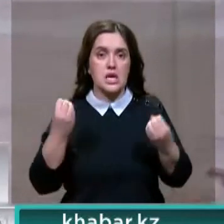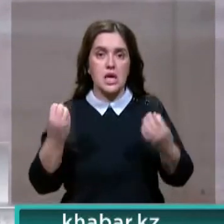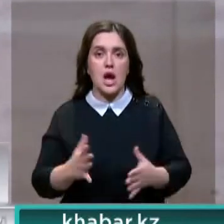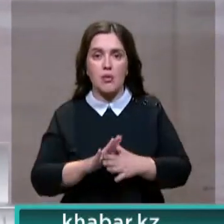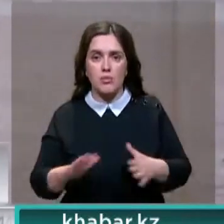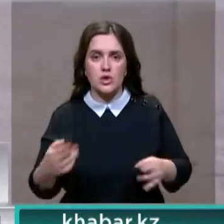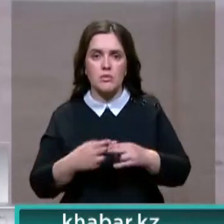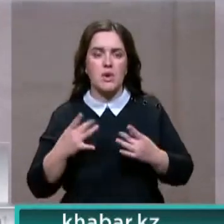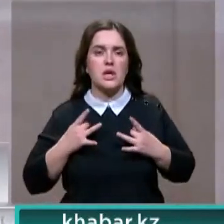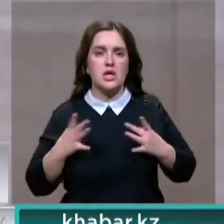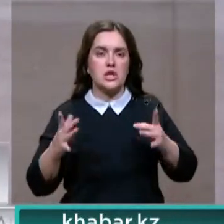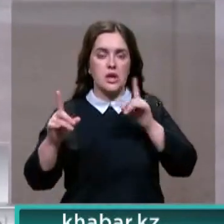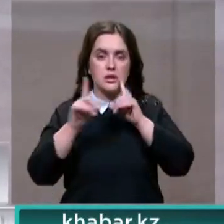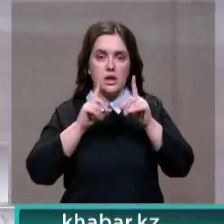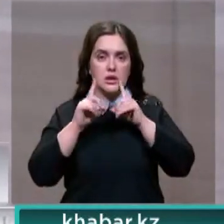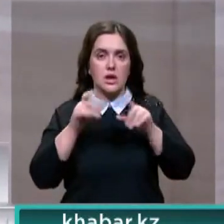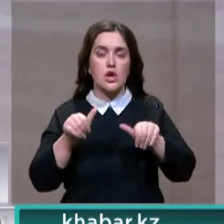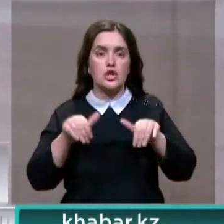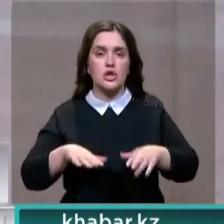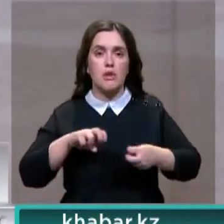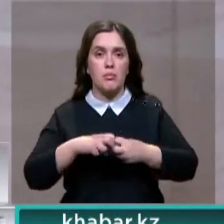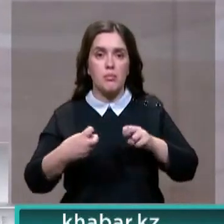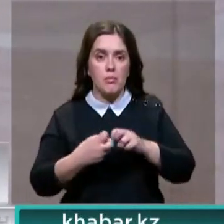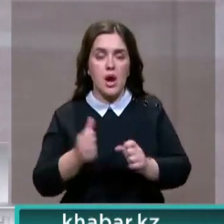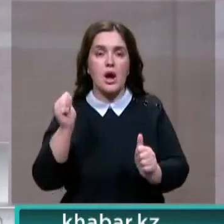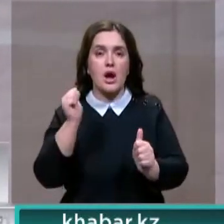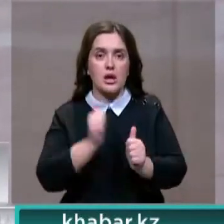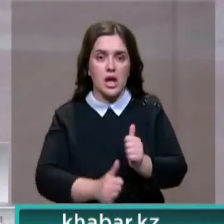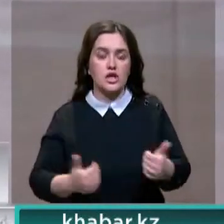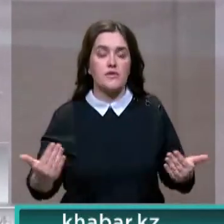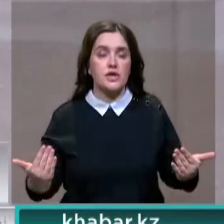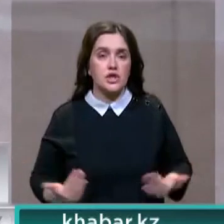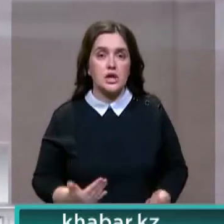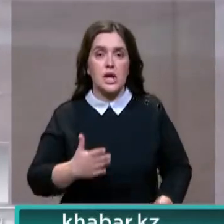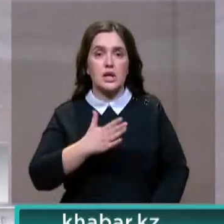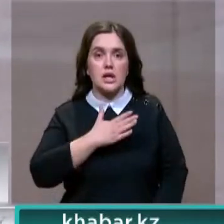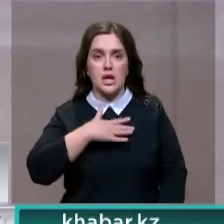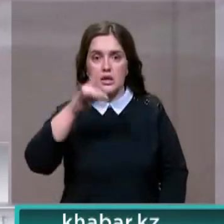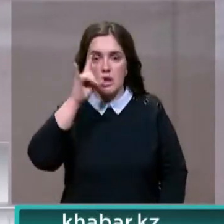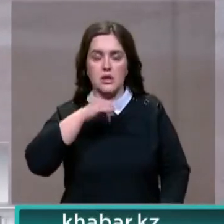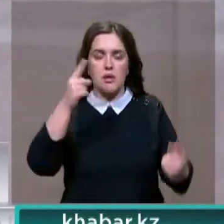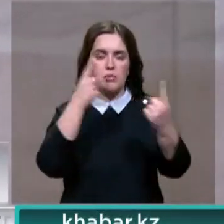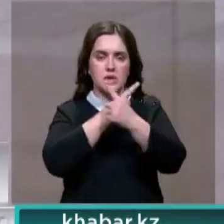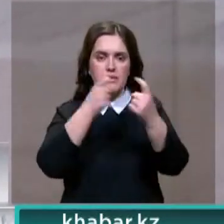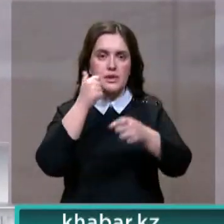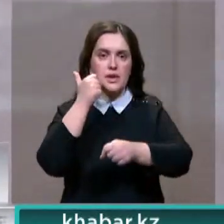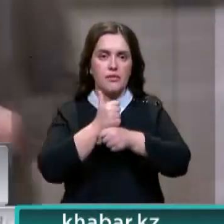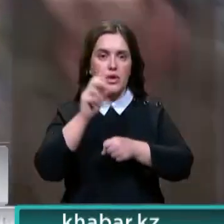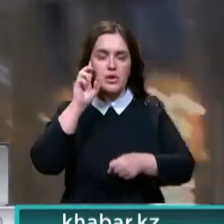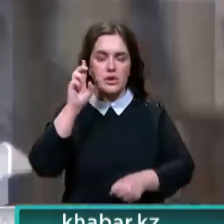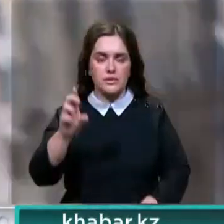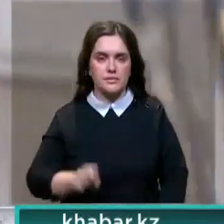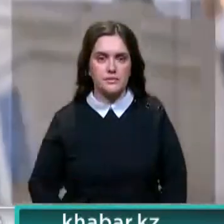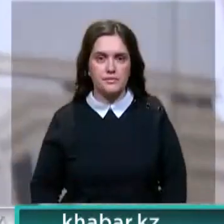устраивать торжественные заседания, а решая проблемы каждого жителя нашей страны, призывает глава государства. Айгуля